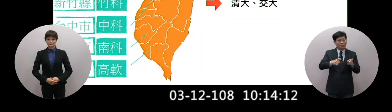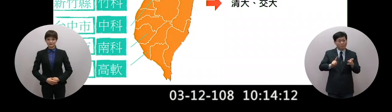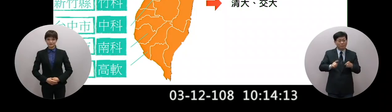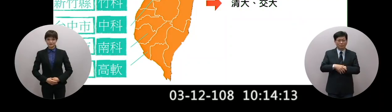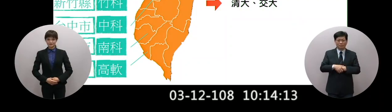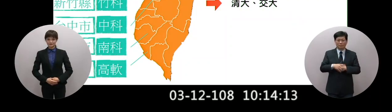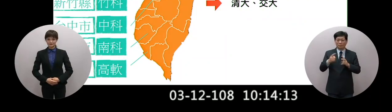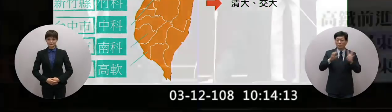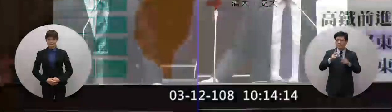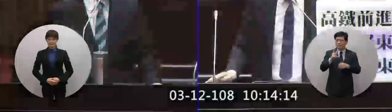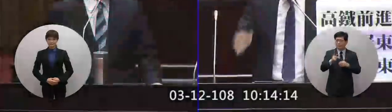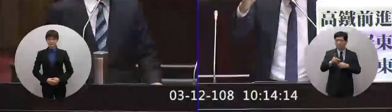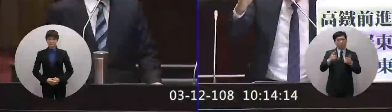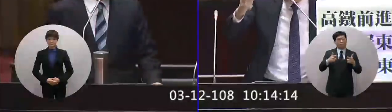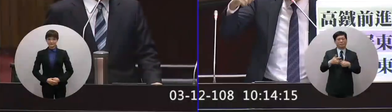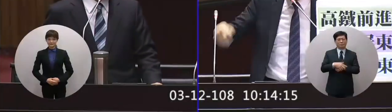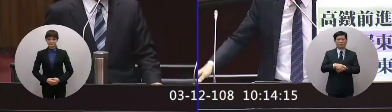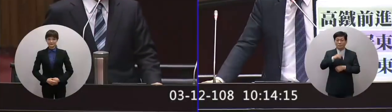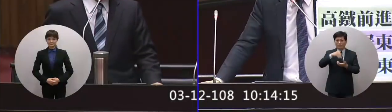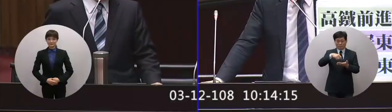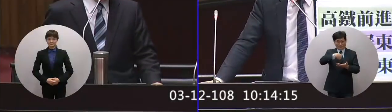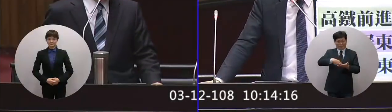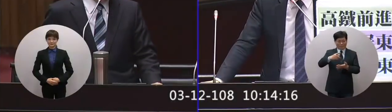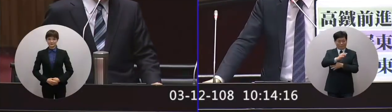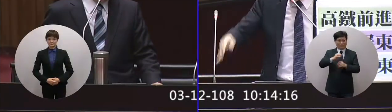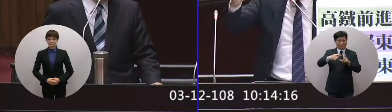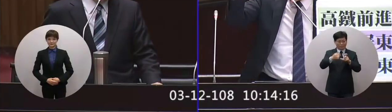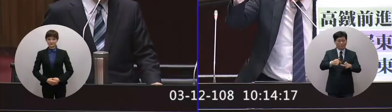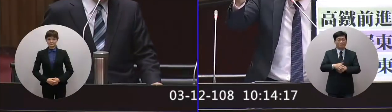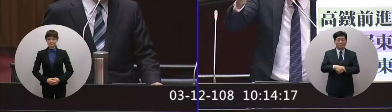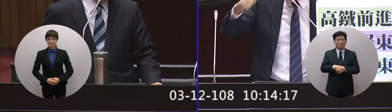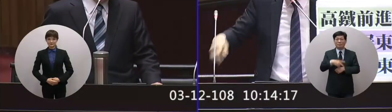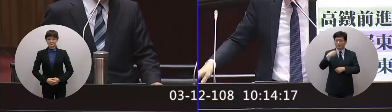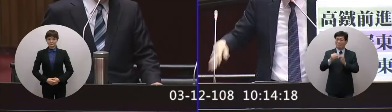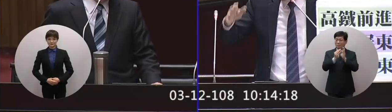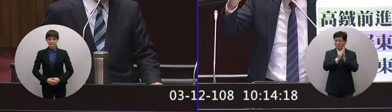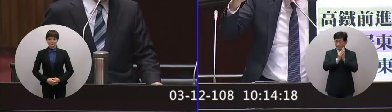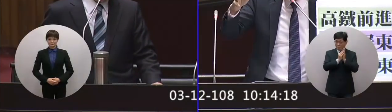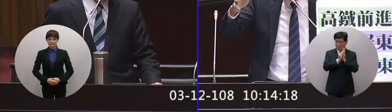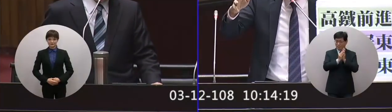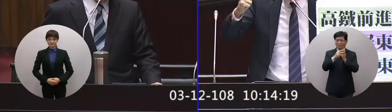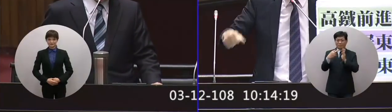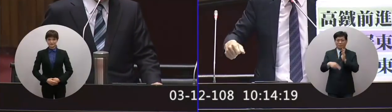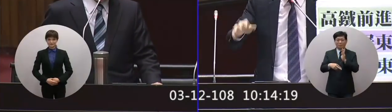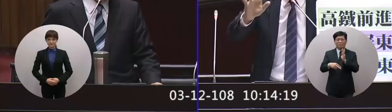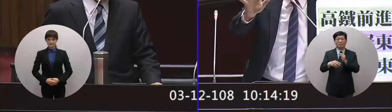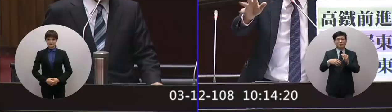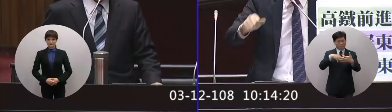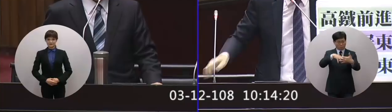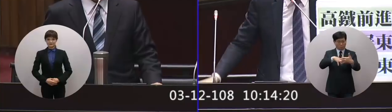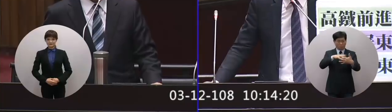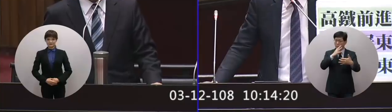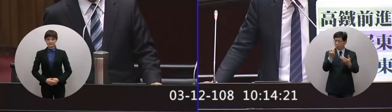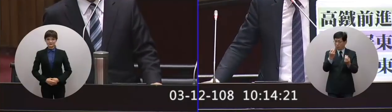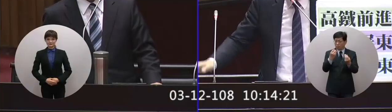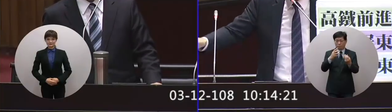什麼小兒科不是啦它有軟體科學園區這裡面呢還有桃園還有桃園你看桃園